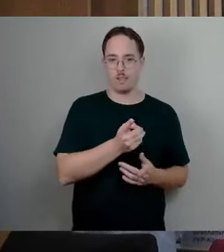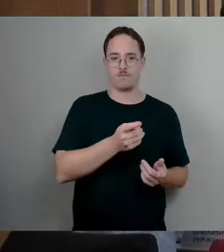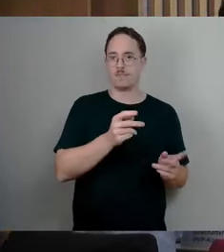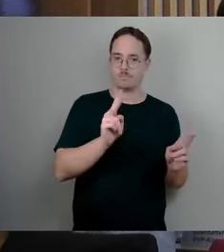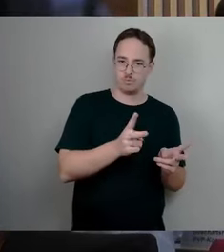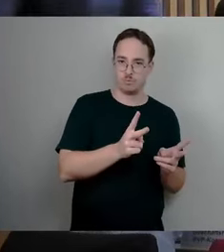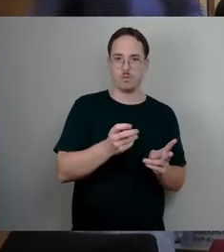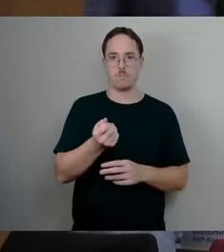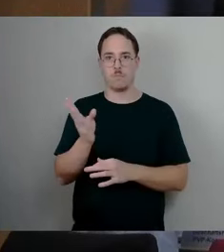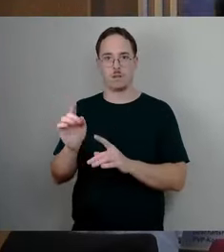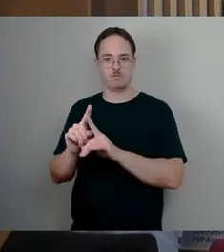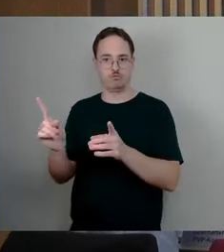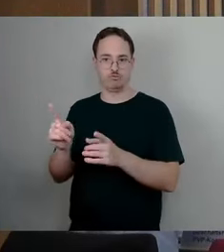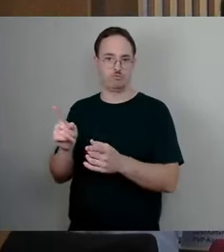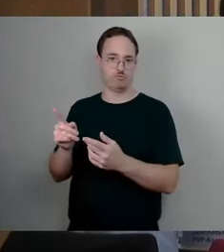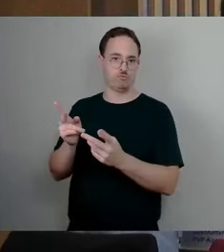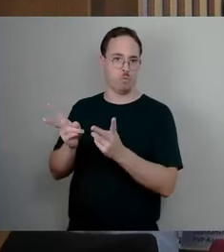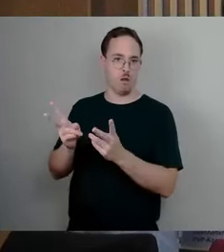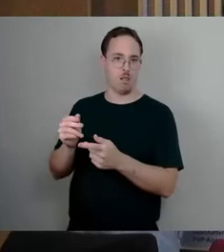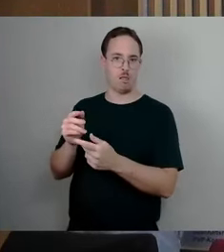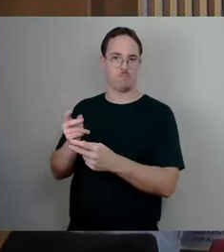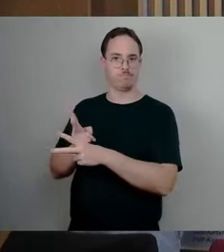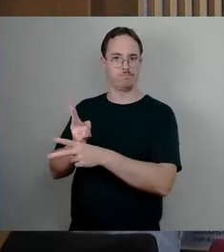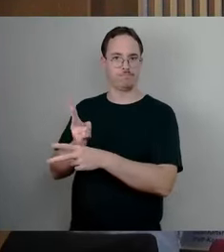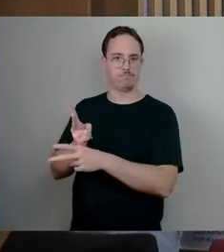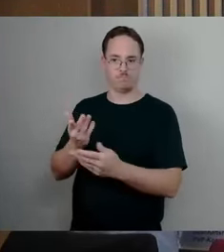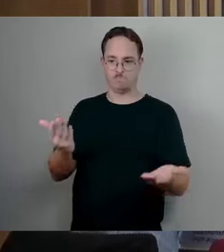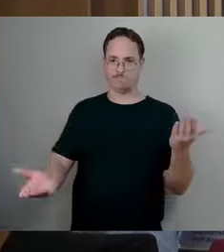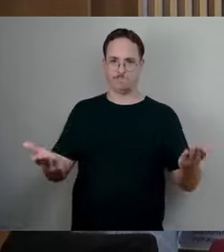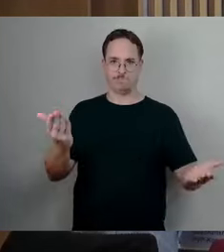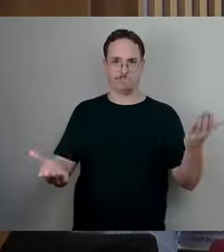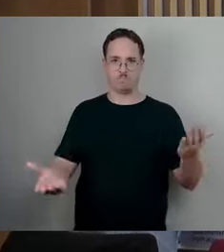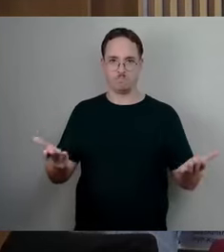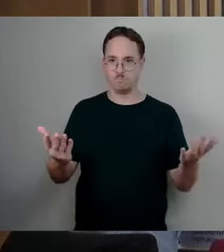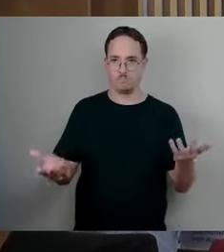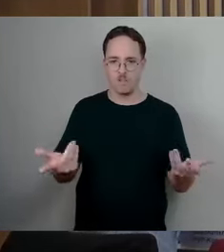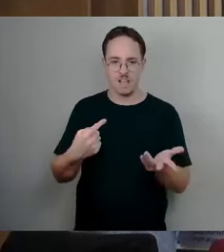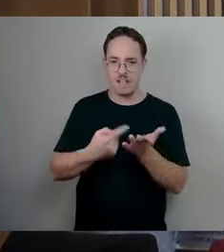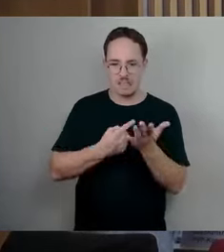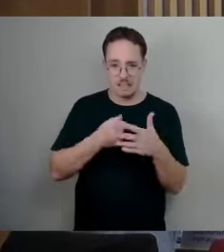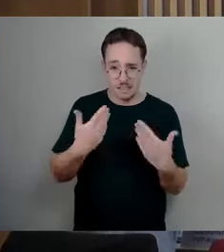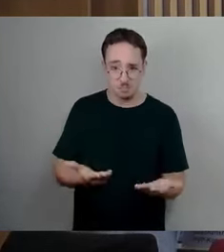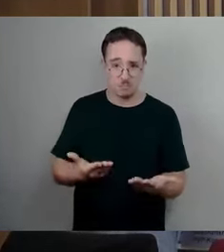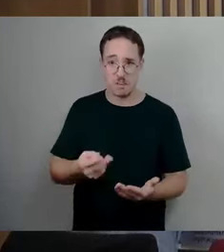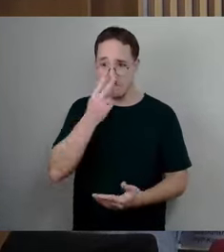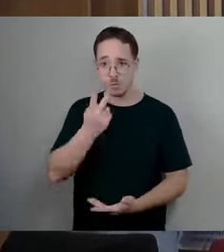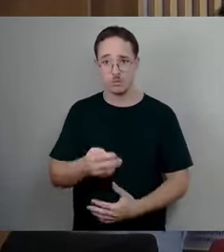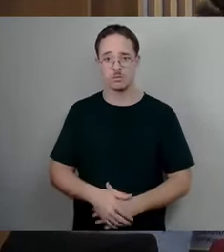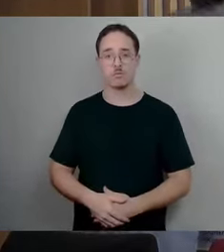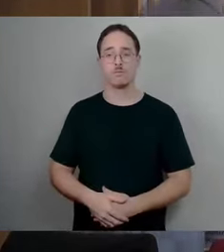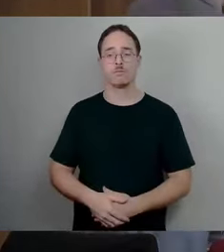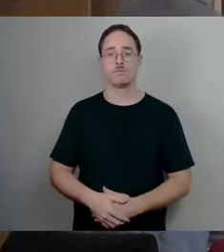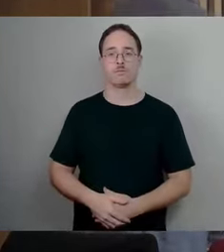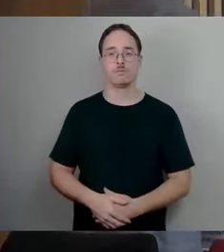gibt es da irgendwelche Kriterien oder Maßgaben dafür, wonach, bei wem und bei wem nicht? Wie schon avisiert, übernimmt auch hier die